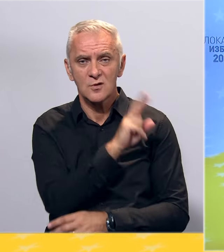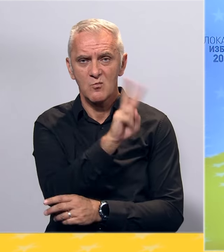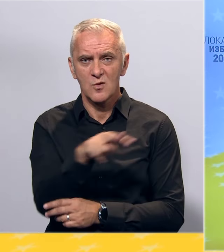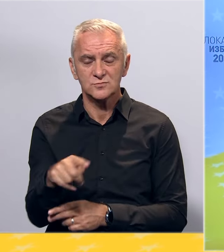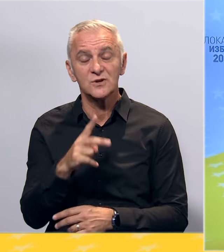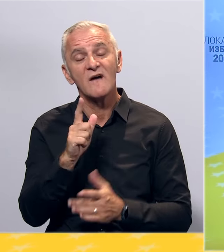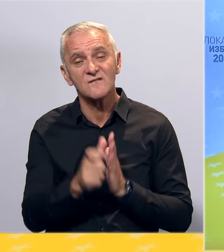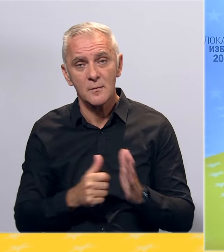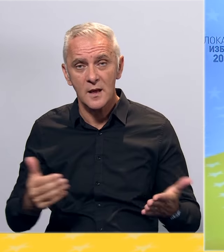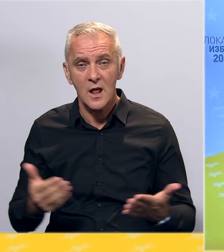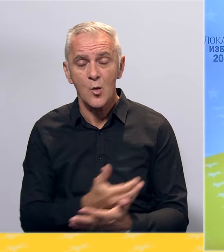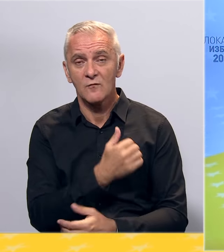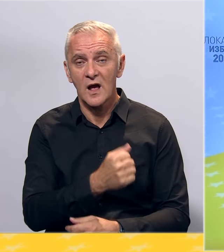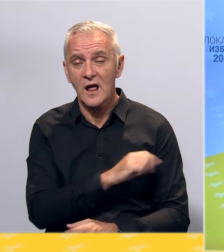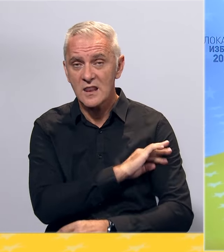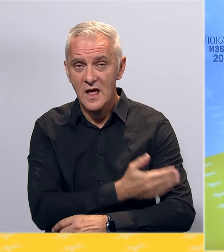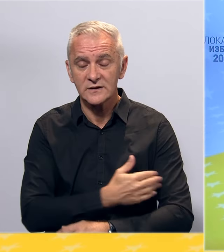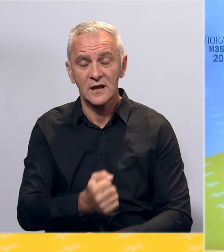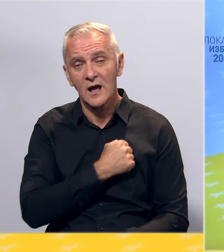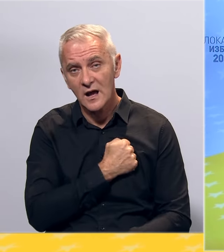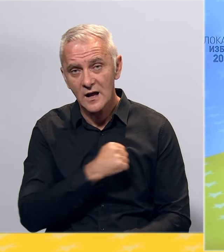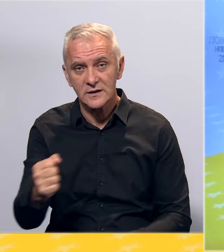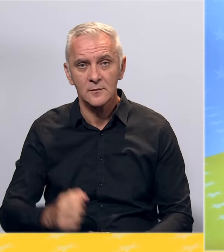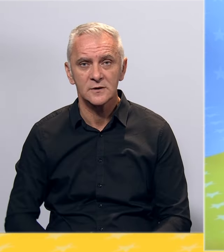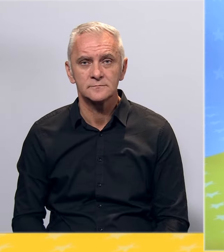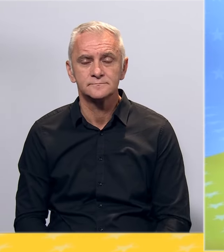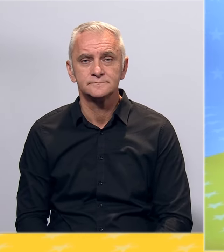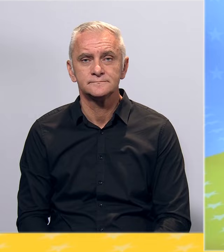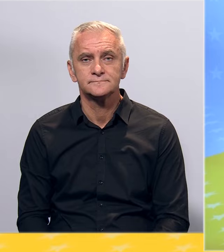je za novu energiju. Vrijeme je za hrabrije. Renato Adrović za promjene.